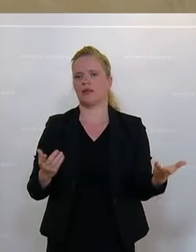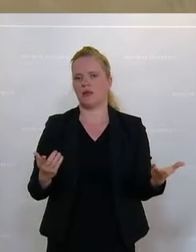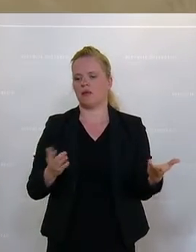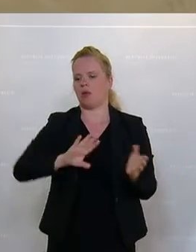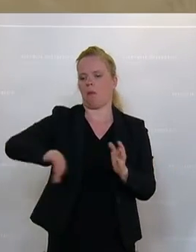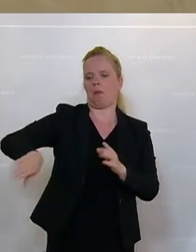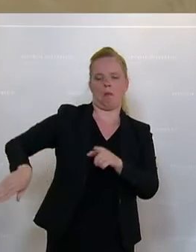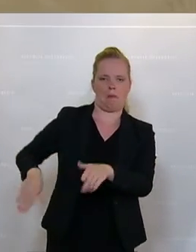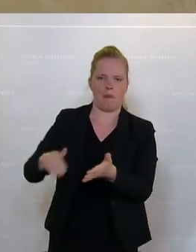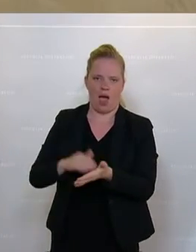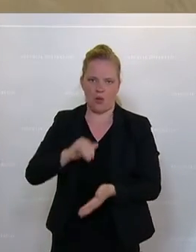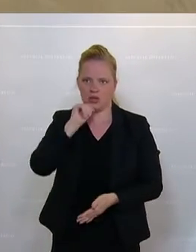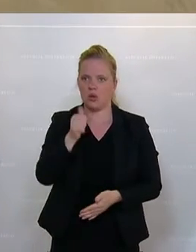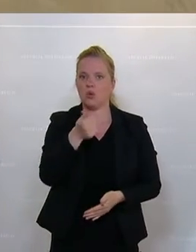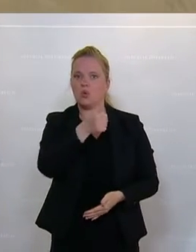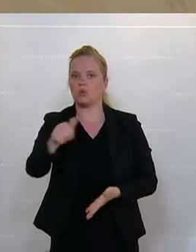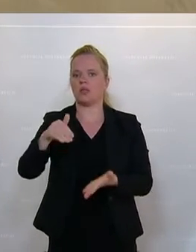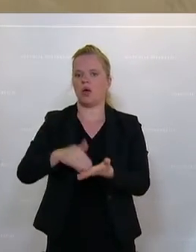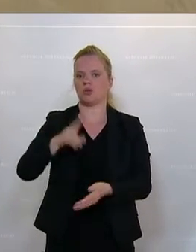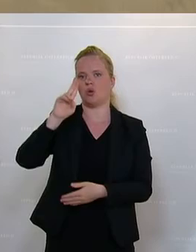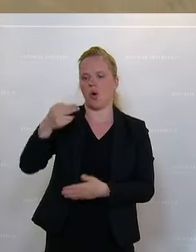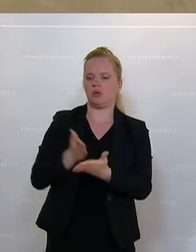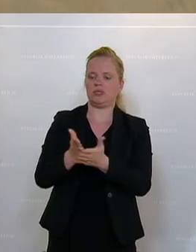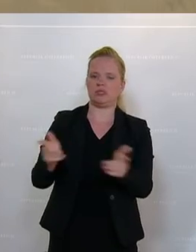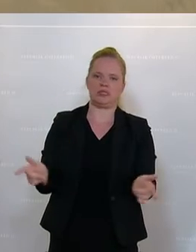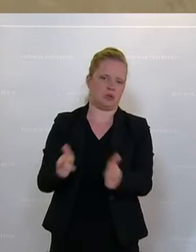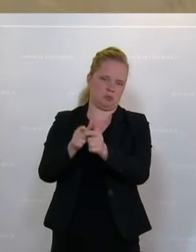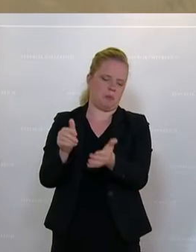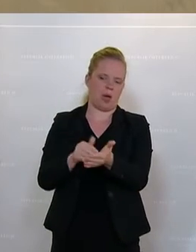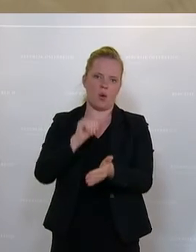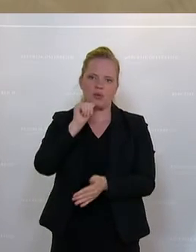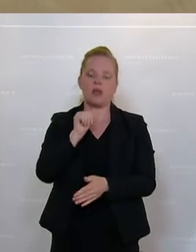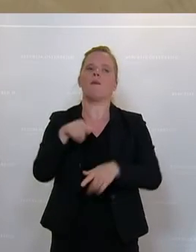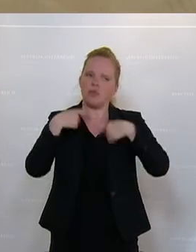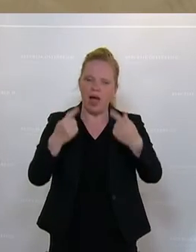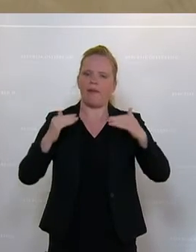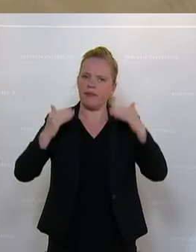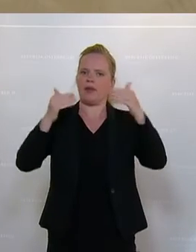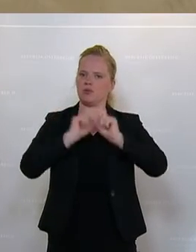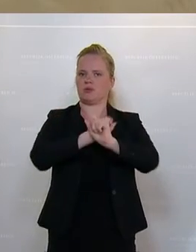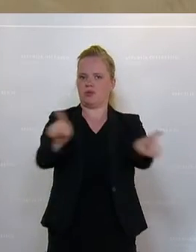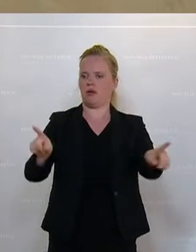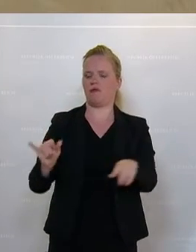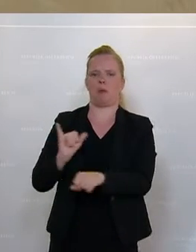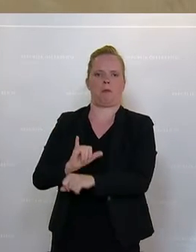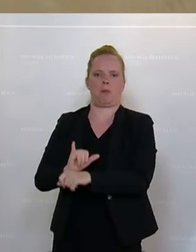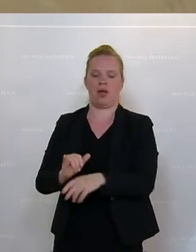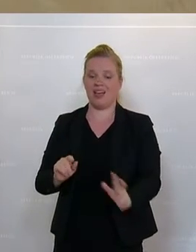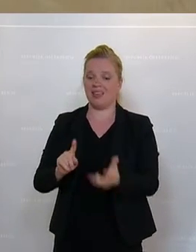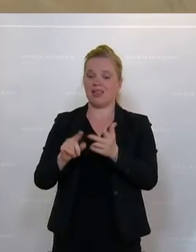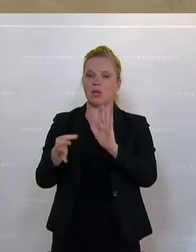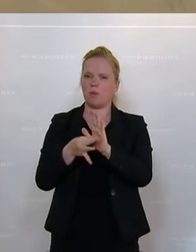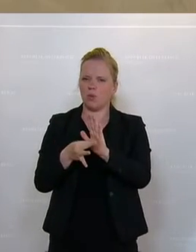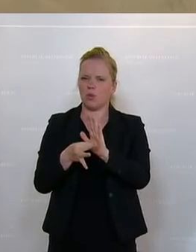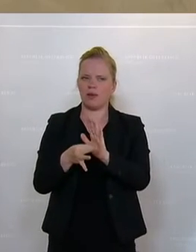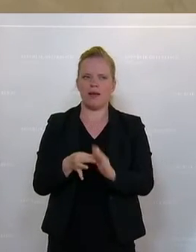weggewischt worden, weil wir sind noch bei 100.000 Euro bei der Dienstleistung da, ist letztendlich dann auszuschreiben. Das ist negiert worden. Der dritte Punkt,